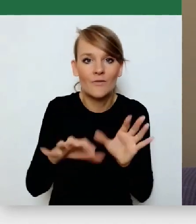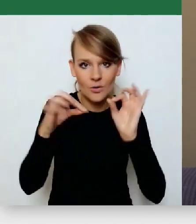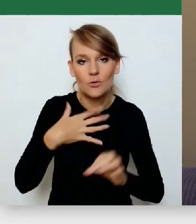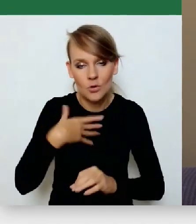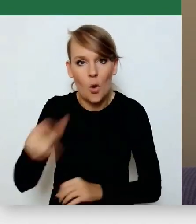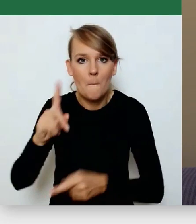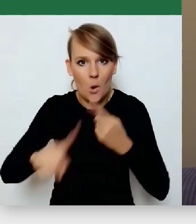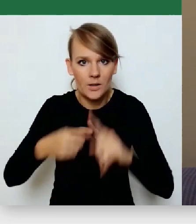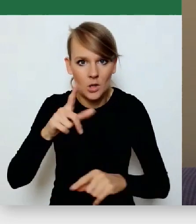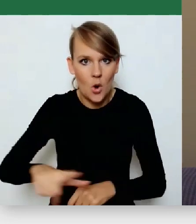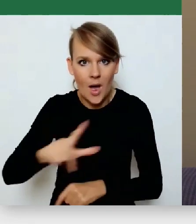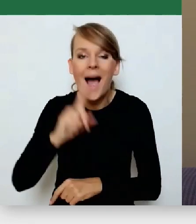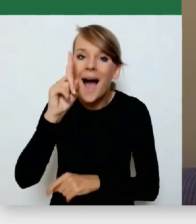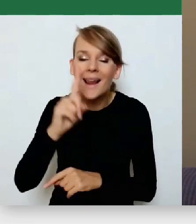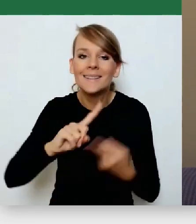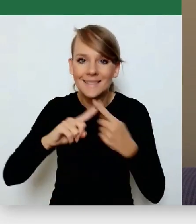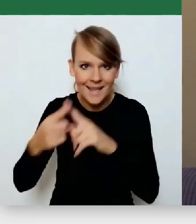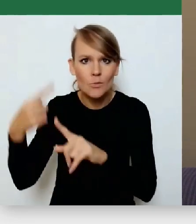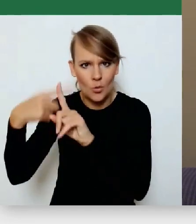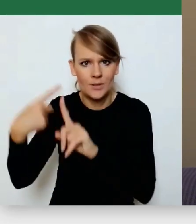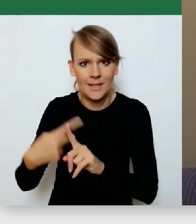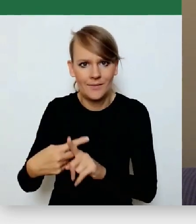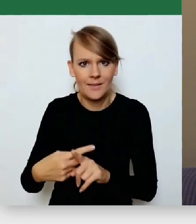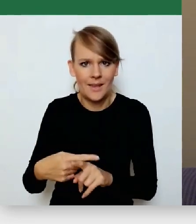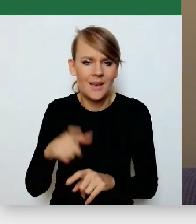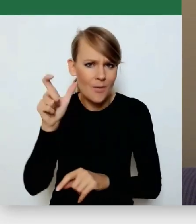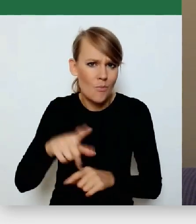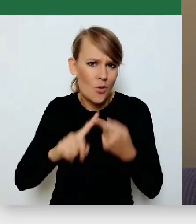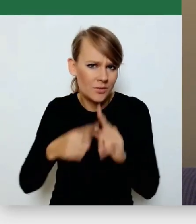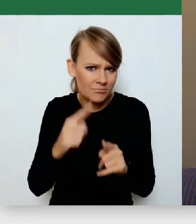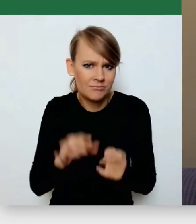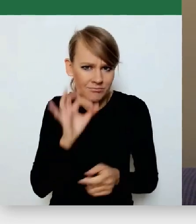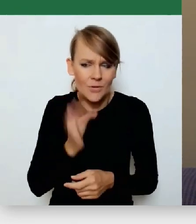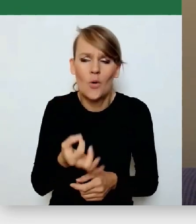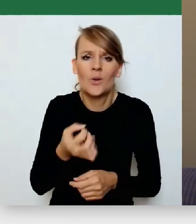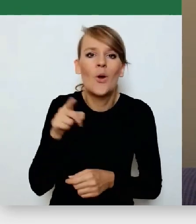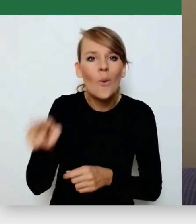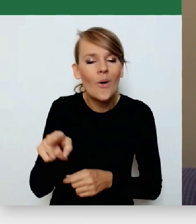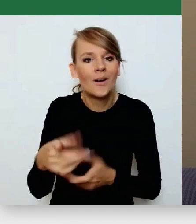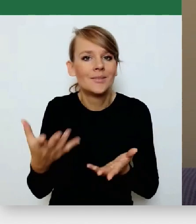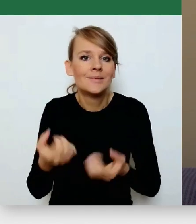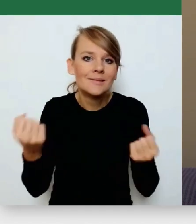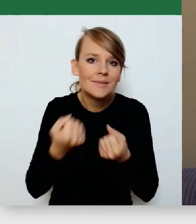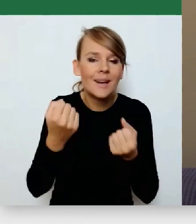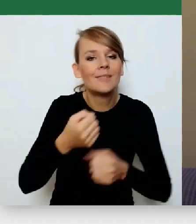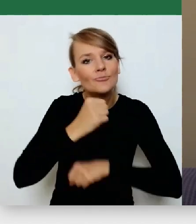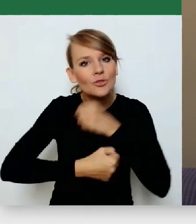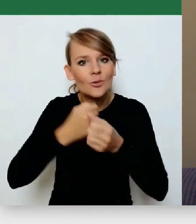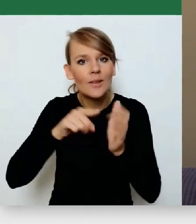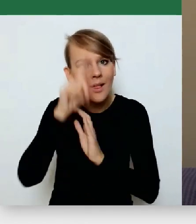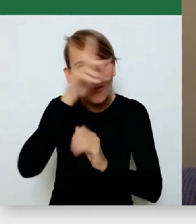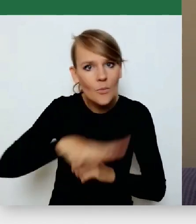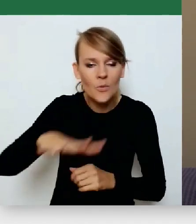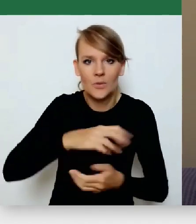mnie to jest dobry, bo ja też traktuję się jako w miarę dobrym człowiekiem, polityk to jest ktoś, kto się zajmuje służbą publiczną, to jest polityk lokalny